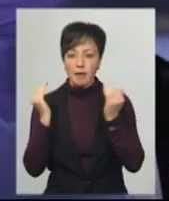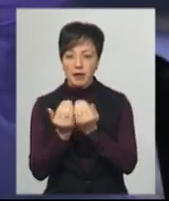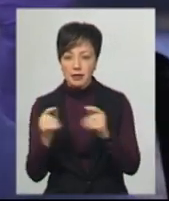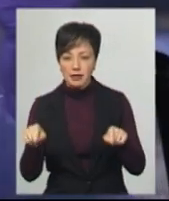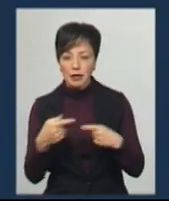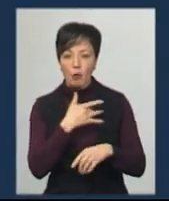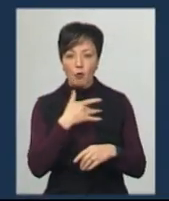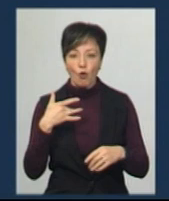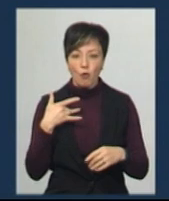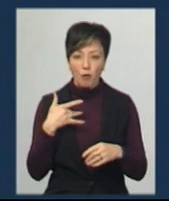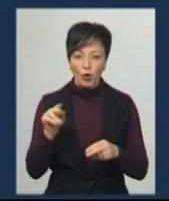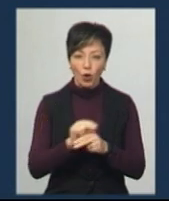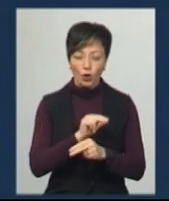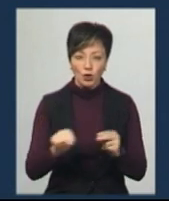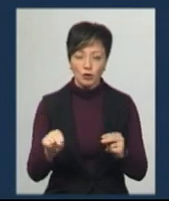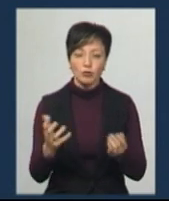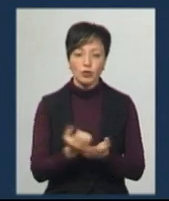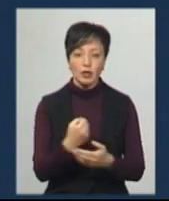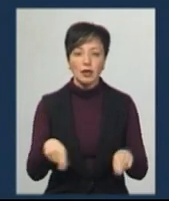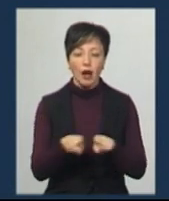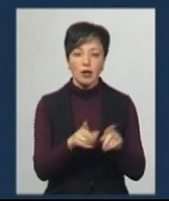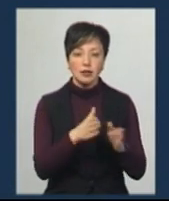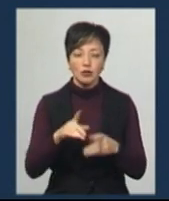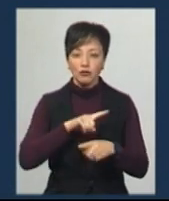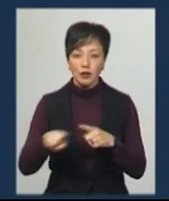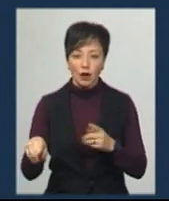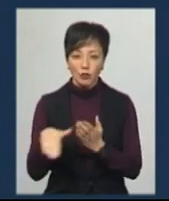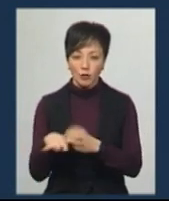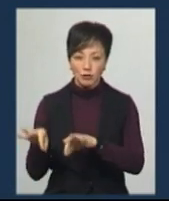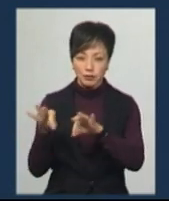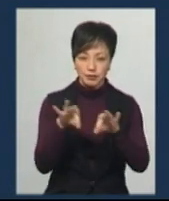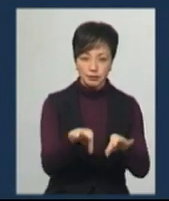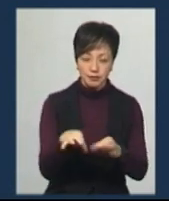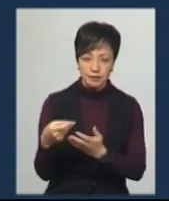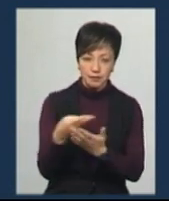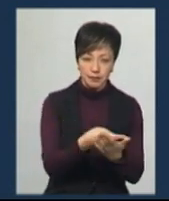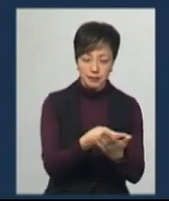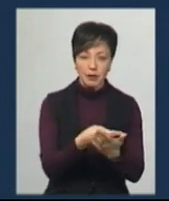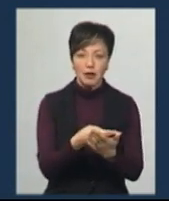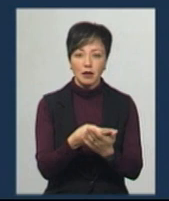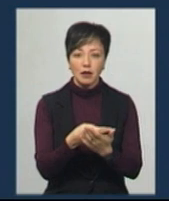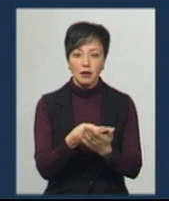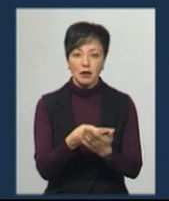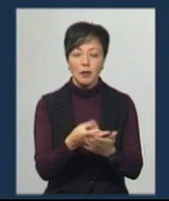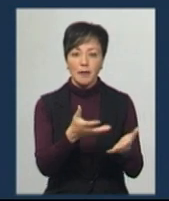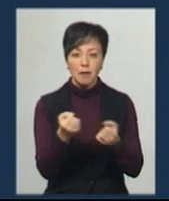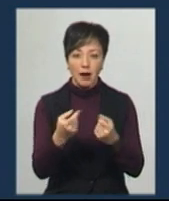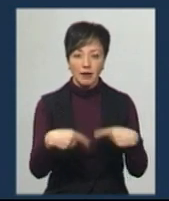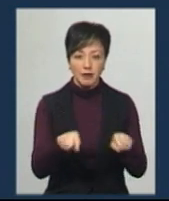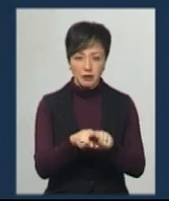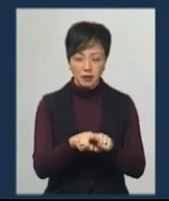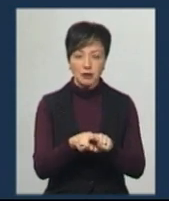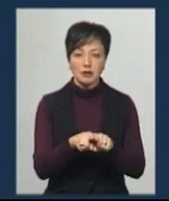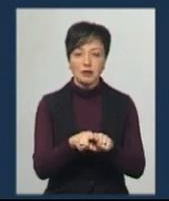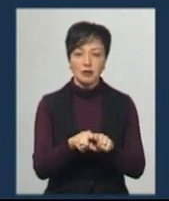пульмонологічне. Виходить така система швидка, доставляє людину, бо людина звертається самостійно, вона звертається на приймальне відділення, в залерності